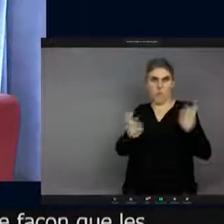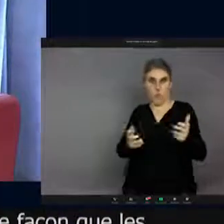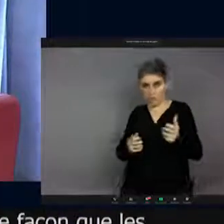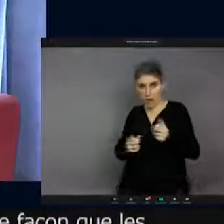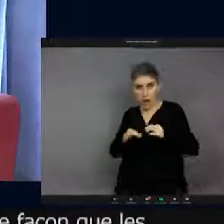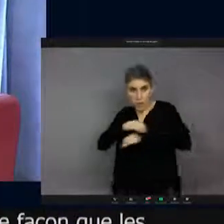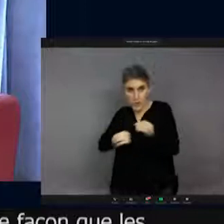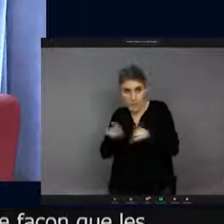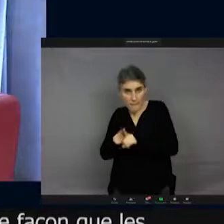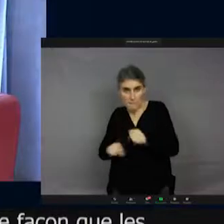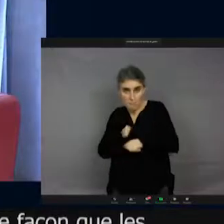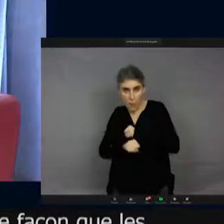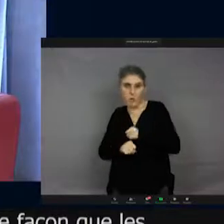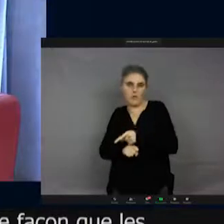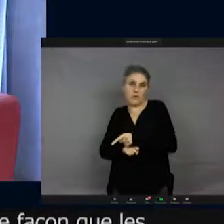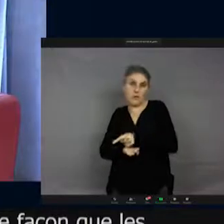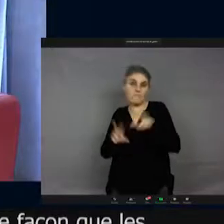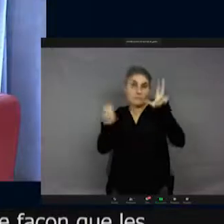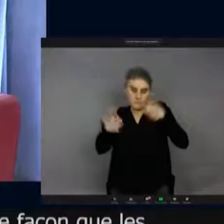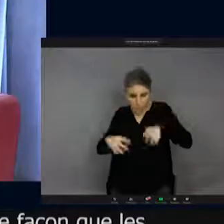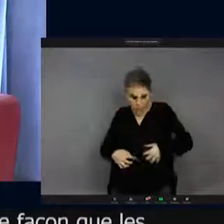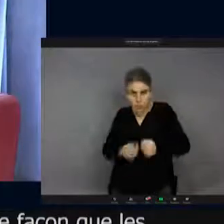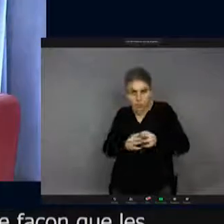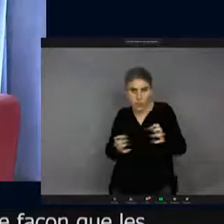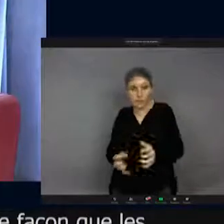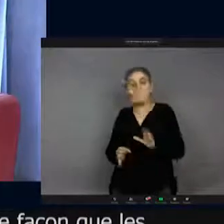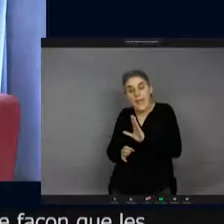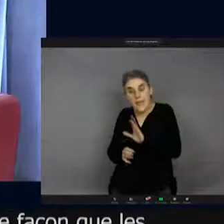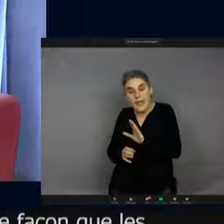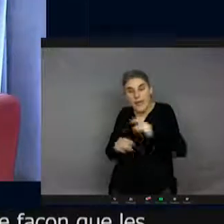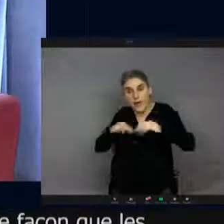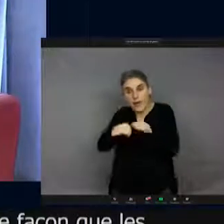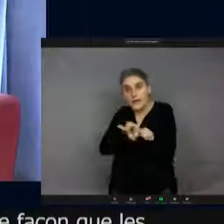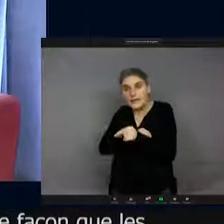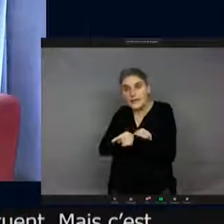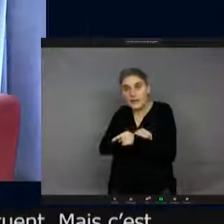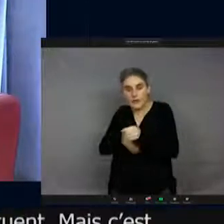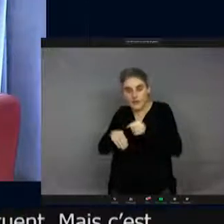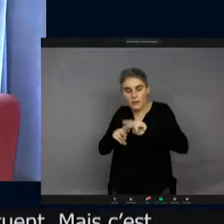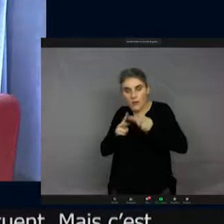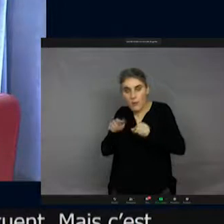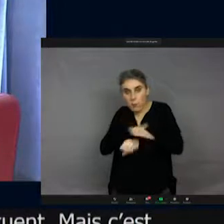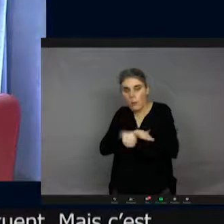uniquement, c'est uniquement chez les insectes qui ont des individus non-pondeurs, comme une ouvrière ou un soldat.